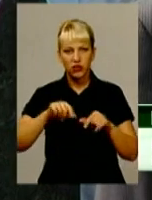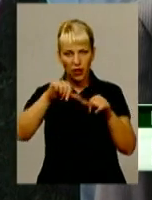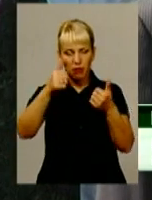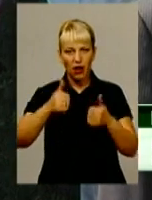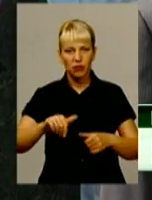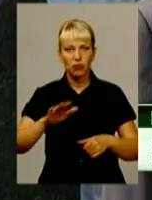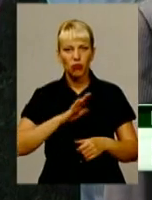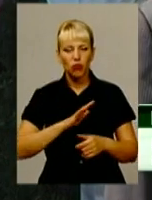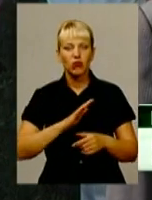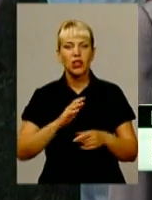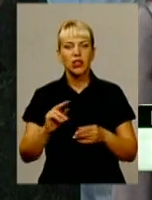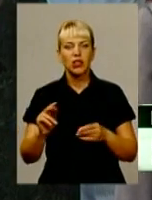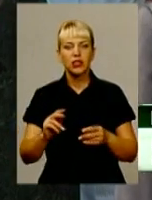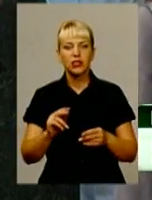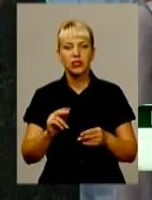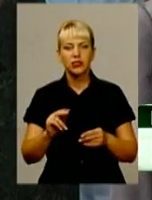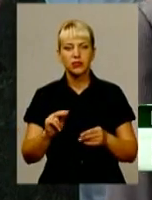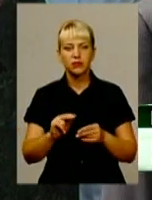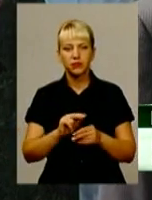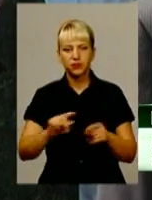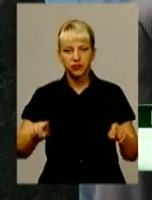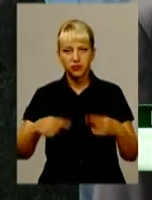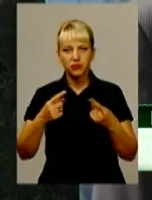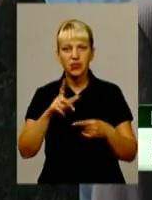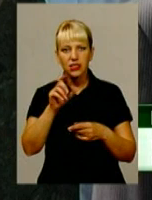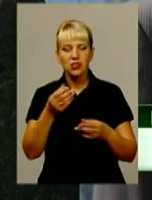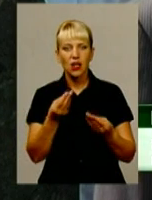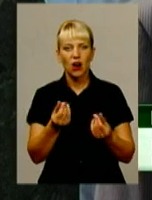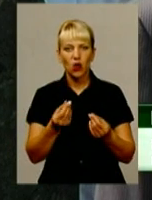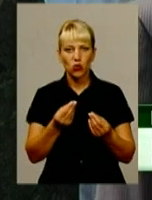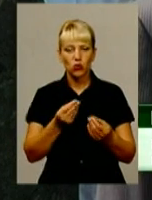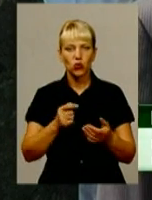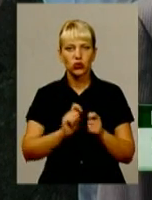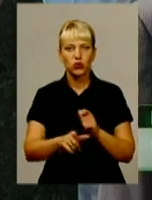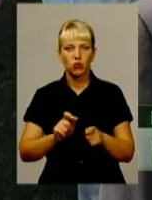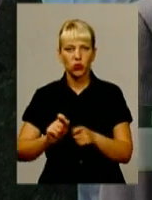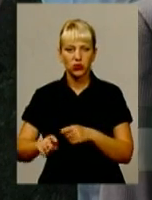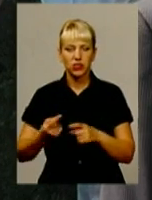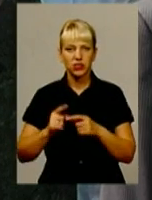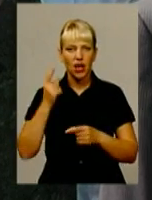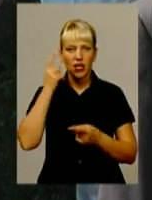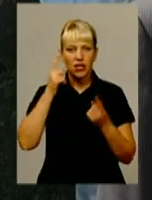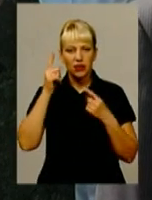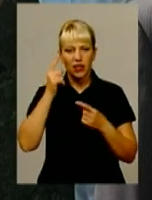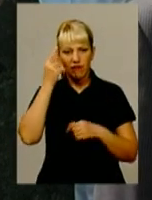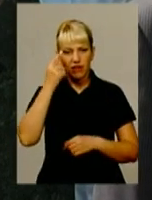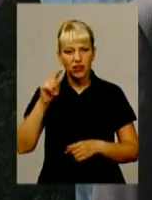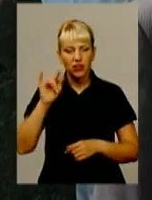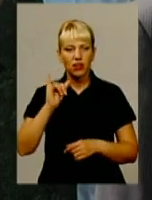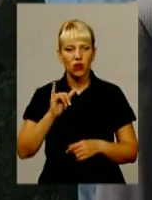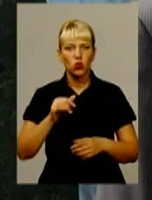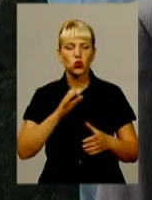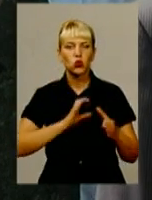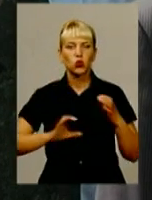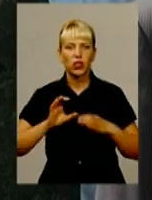коштів наших спонсорів. Крім того, ідея ця виникла в студентському самоврядуванні,